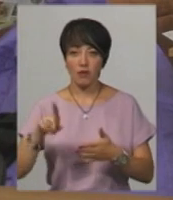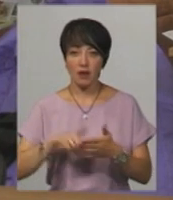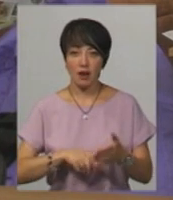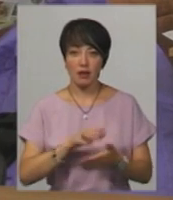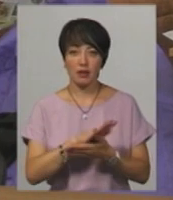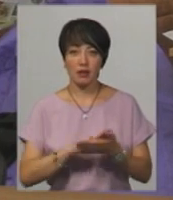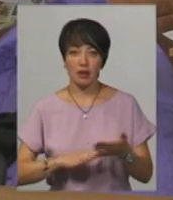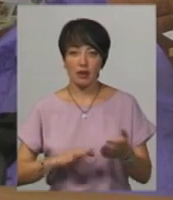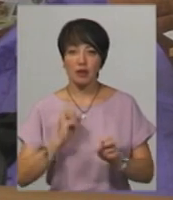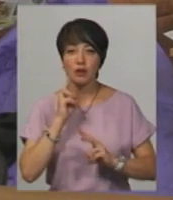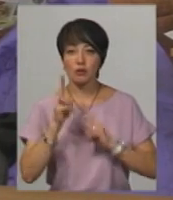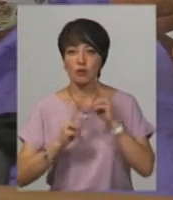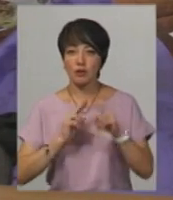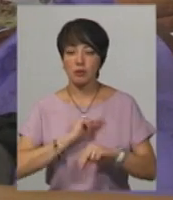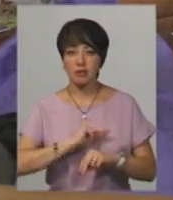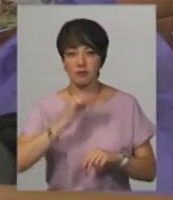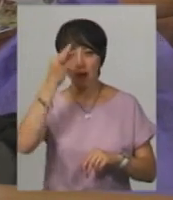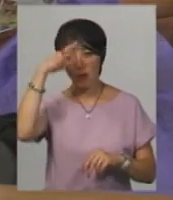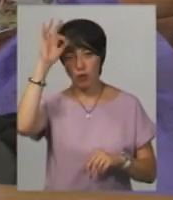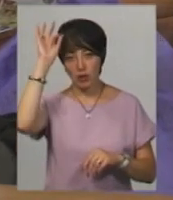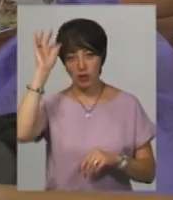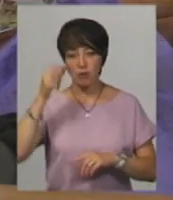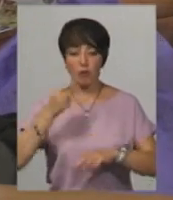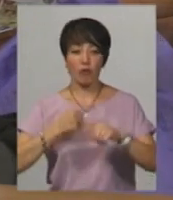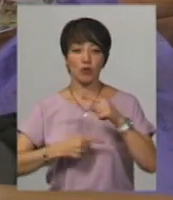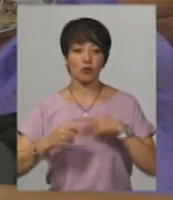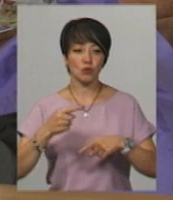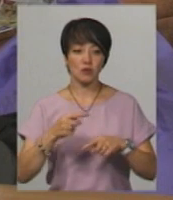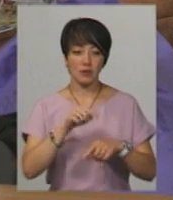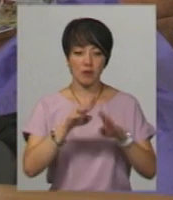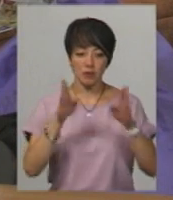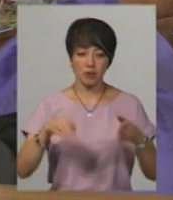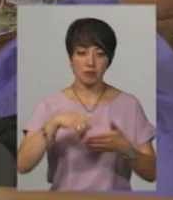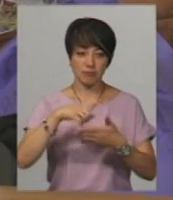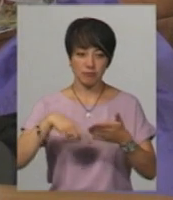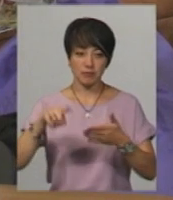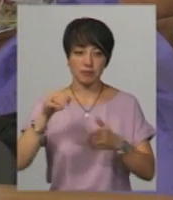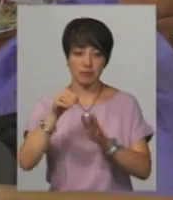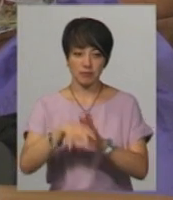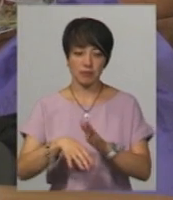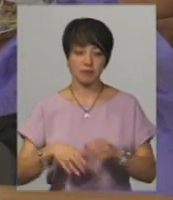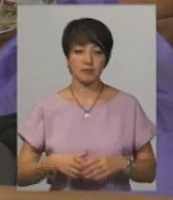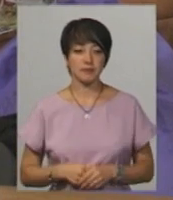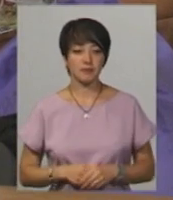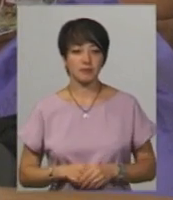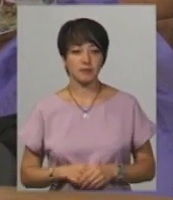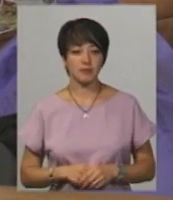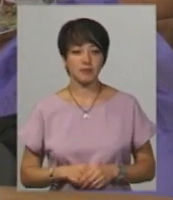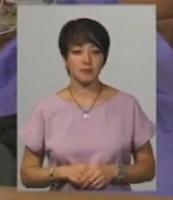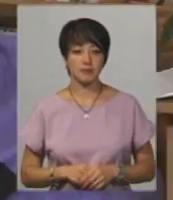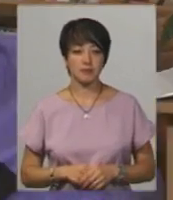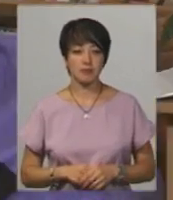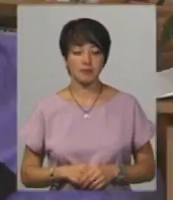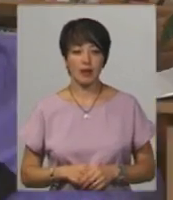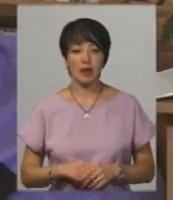На зауваження працівника поліції він повернувся в кабінку, проставив галочку і вже вкинув інший бюлетень